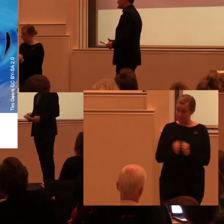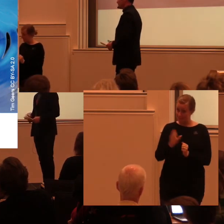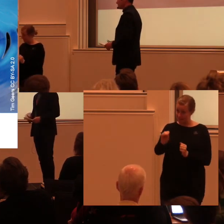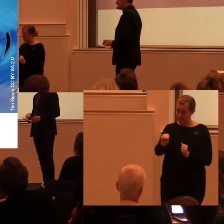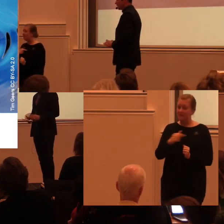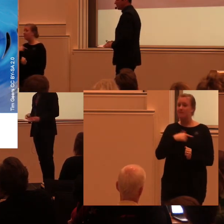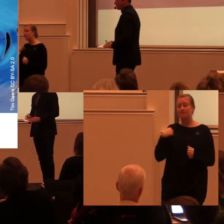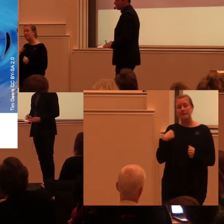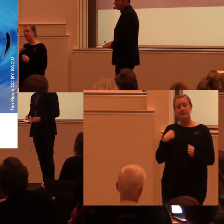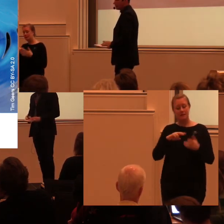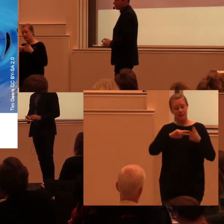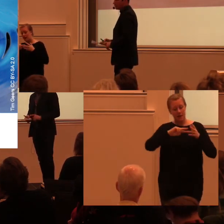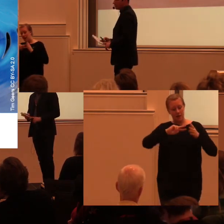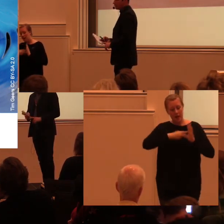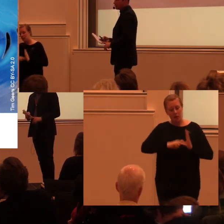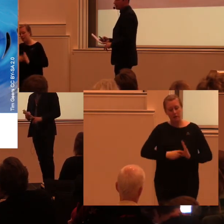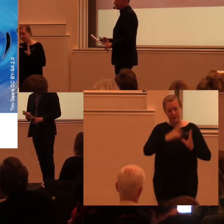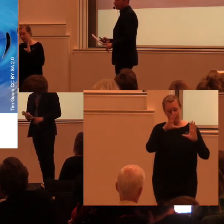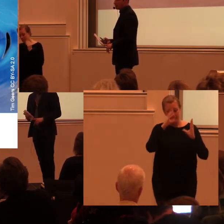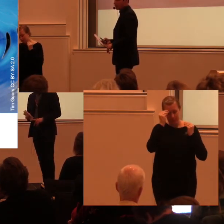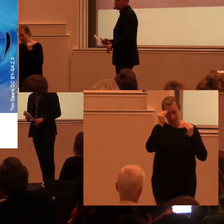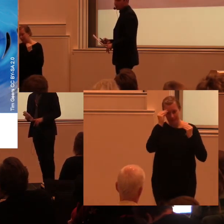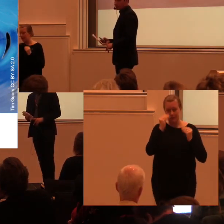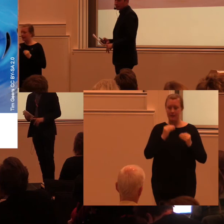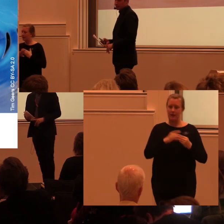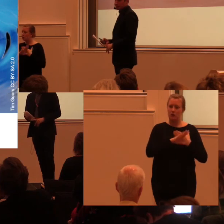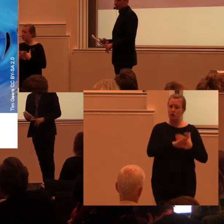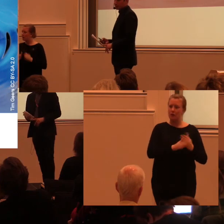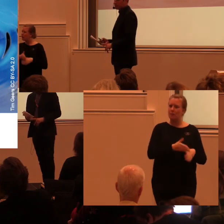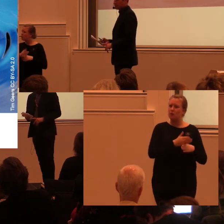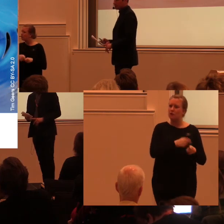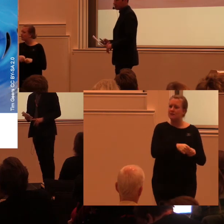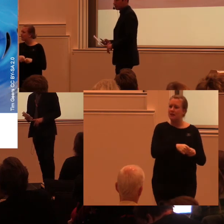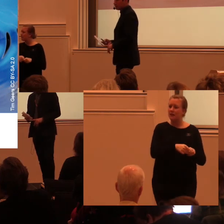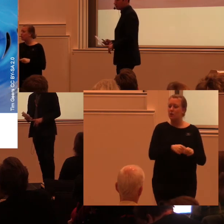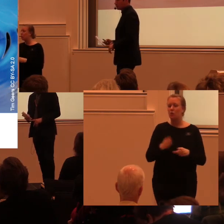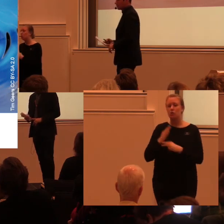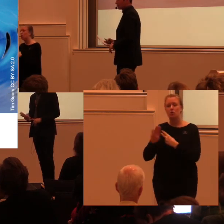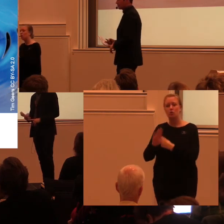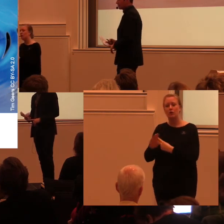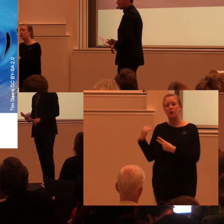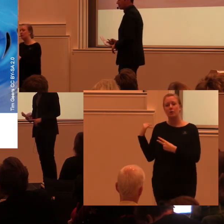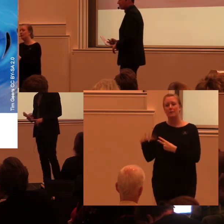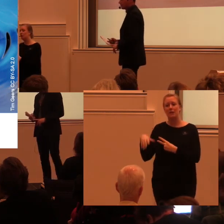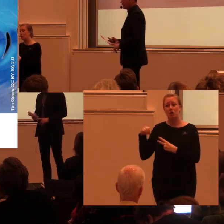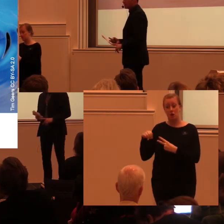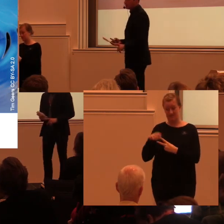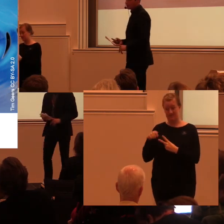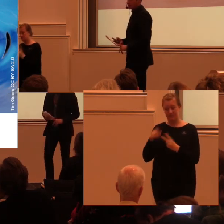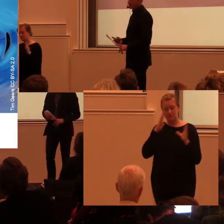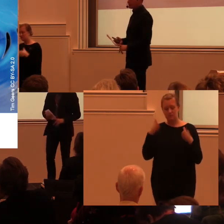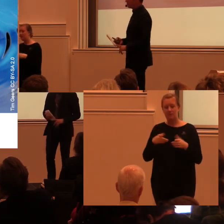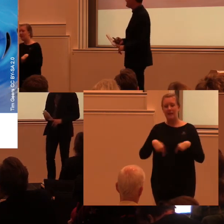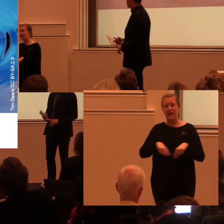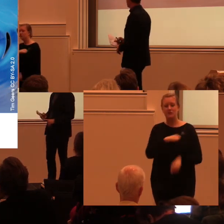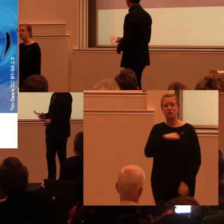Vi arrangerar utbildningar kring skyddad bebyggelse och utbildningar i skyddade utområdsmiljöer. De har riktat sig till länsstyrelserna framför allt,